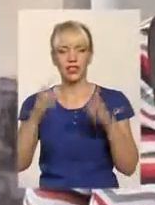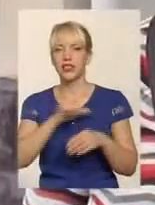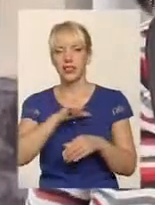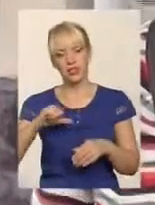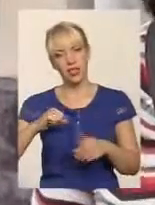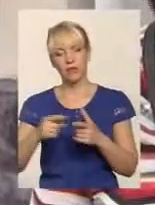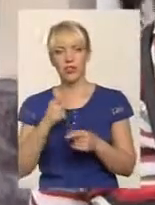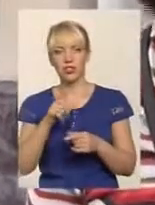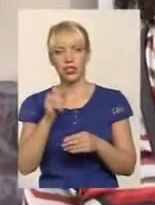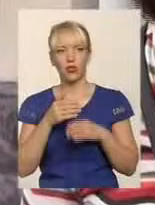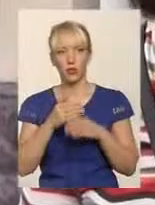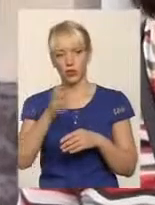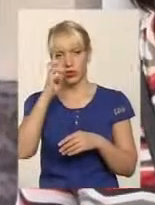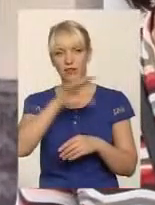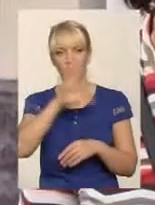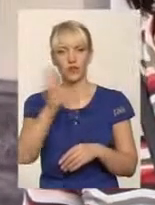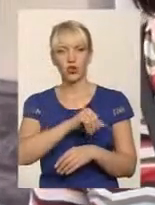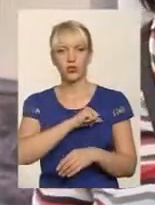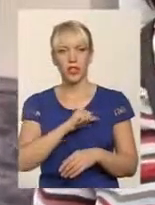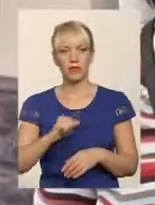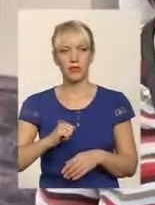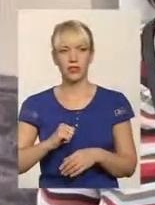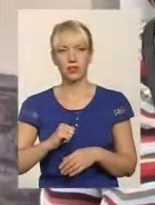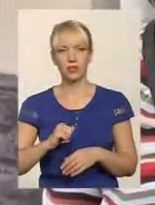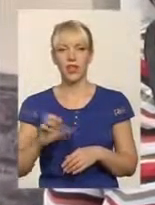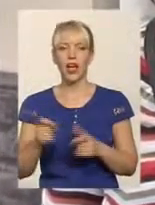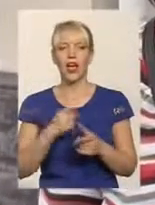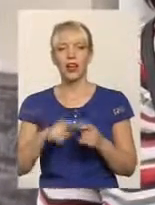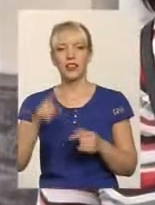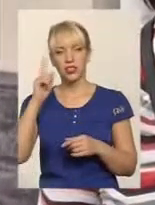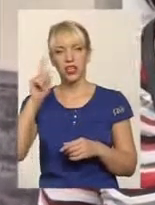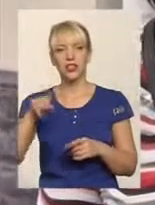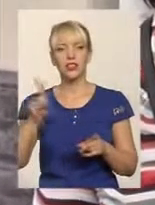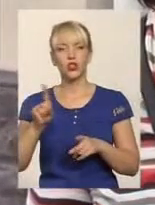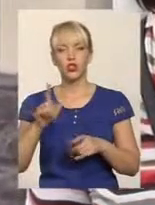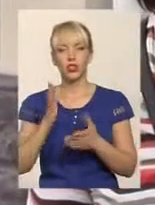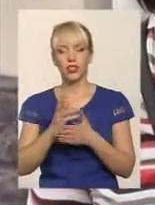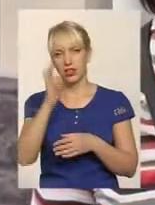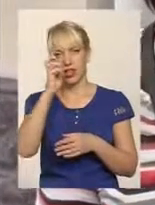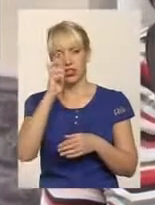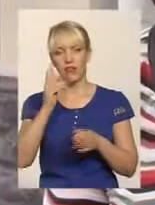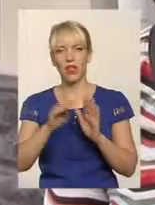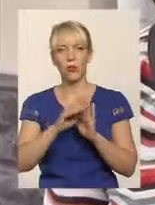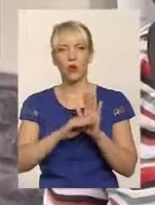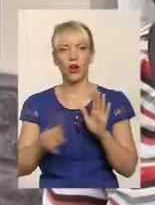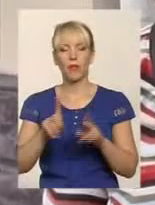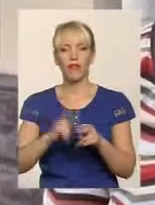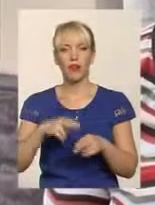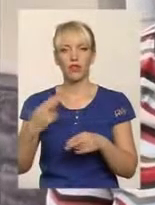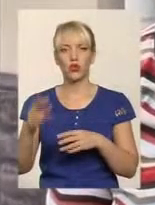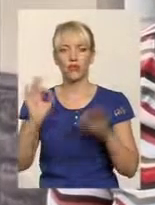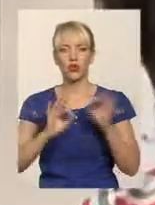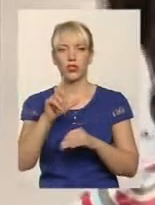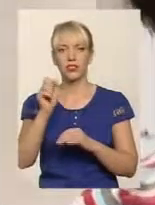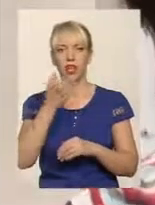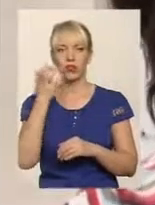чи за допомогою держави? Самі, самі, все самі. А чи знаєте, що є державна програма, яка відшкодовує відсотки